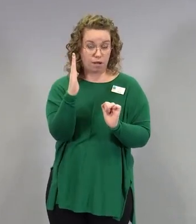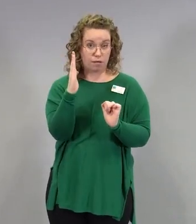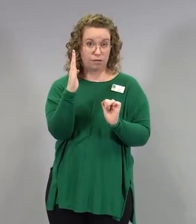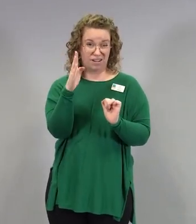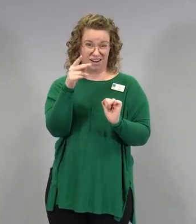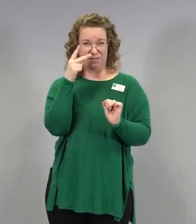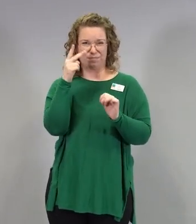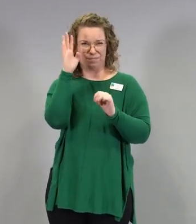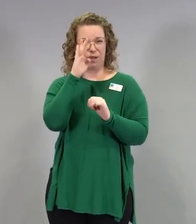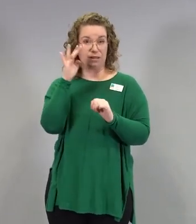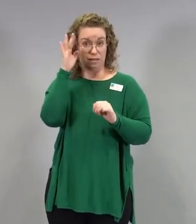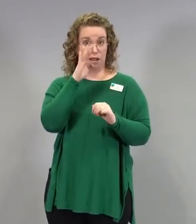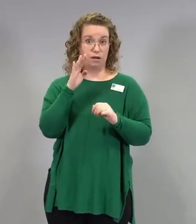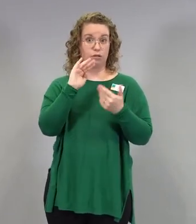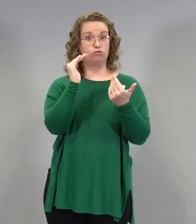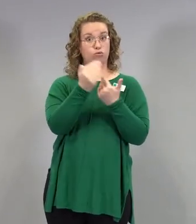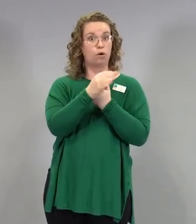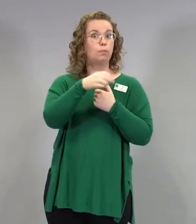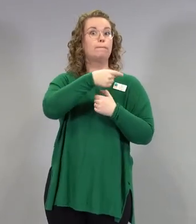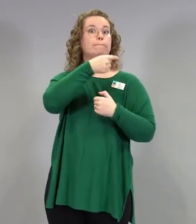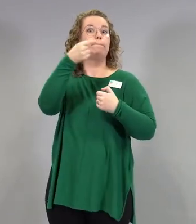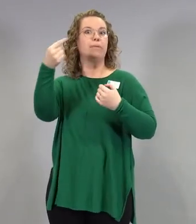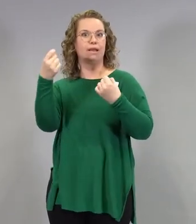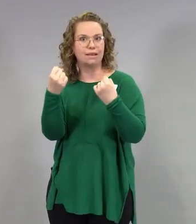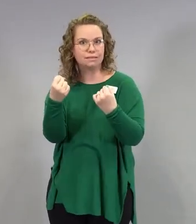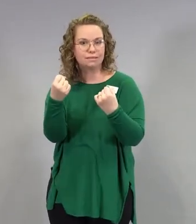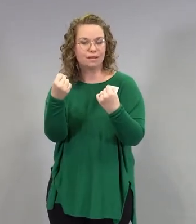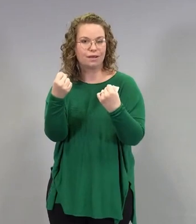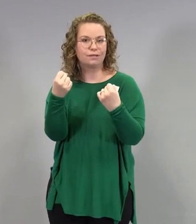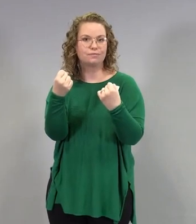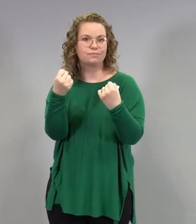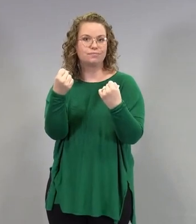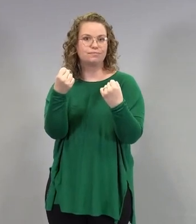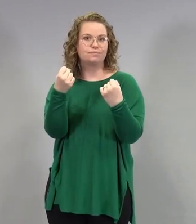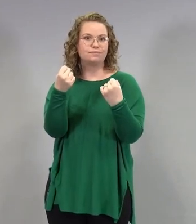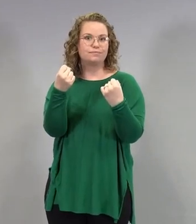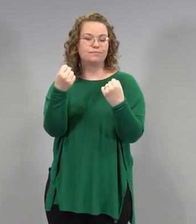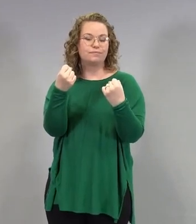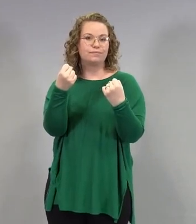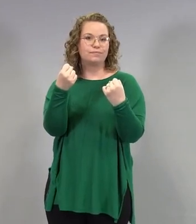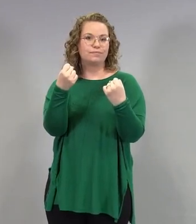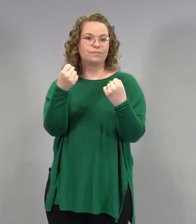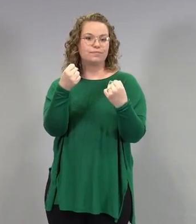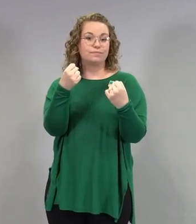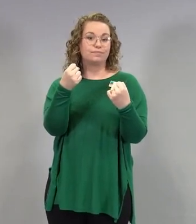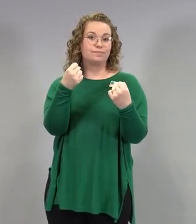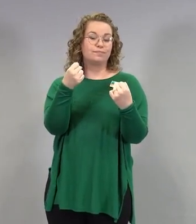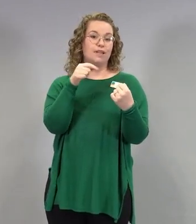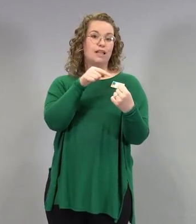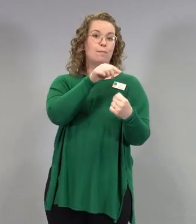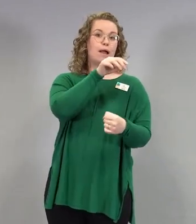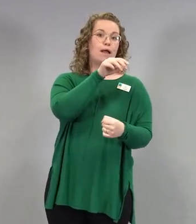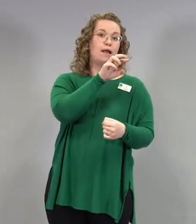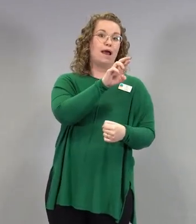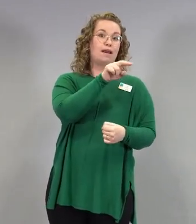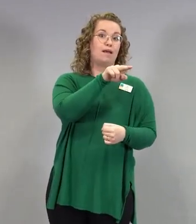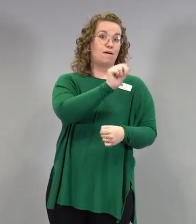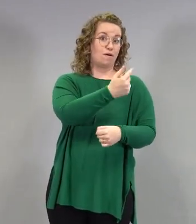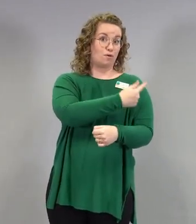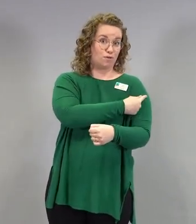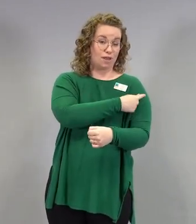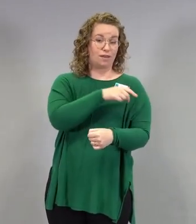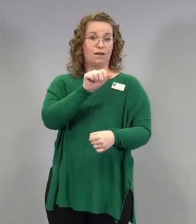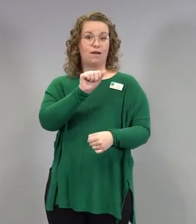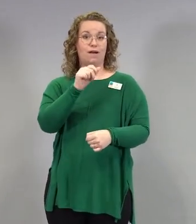yksi kysymys, jota te olitte lähettäneet etukäteen, eli kuinka nopeasti adenovirusvektorilla verrattuna sitten RNA-rokotteilla,